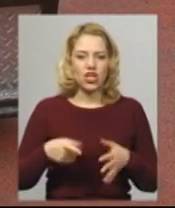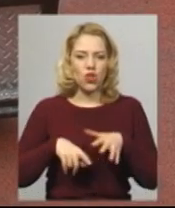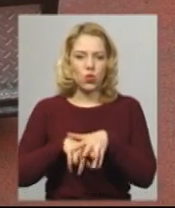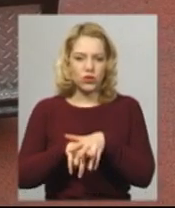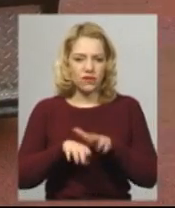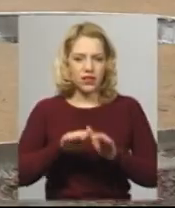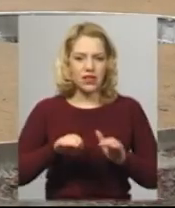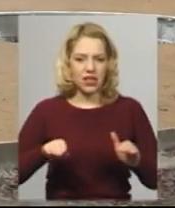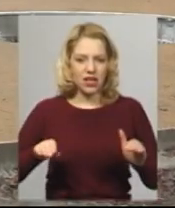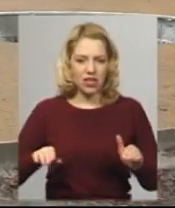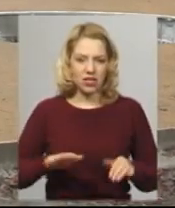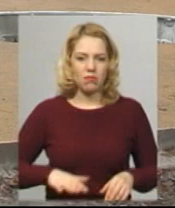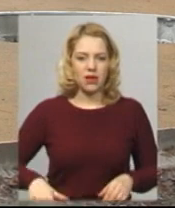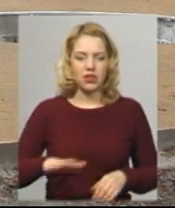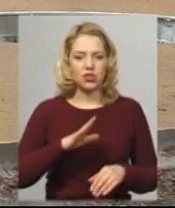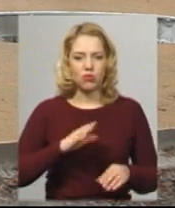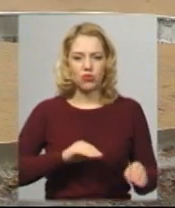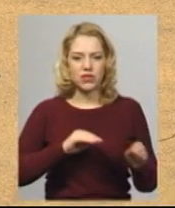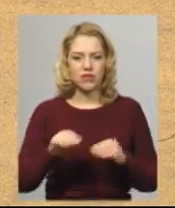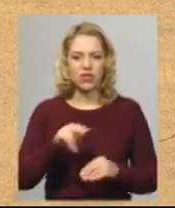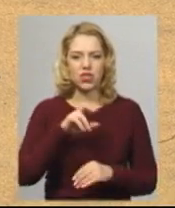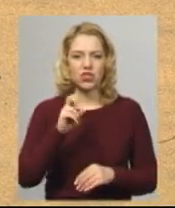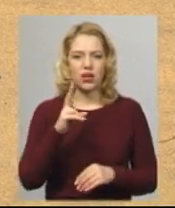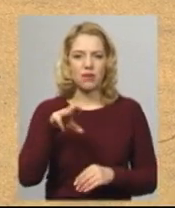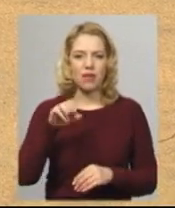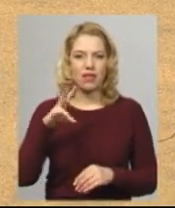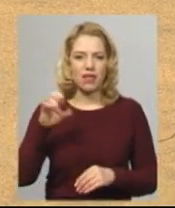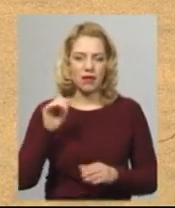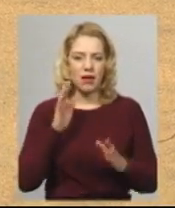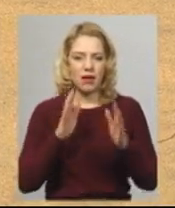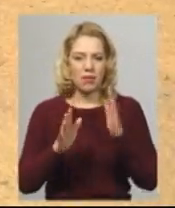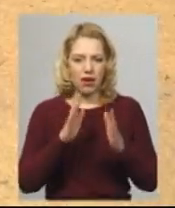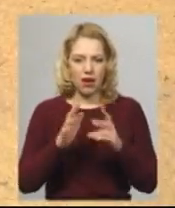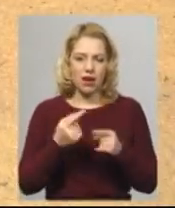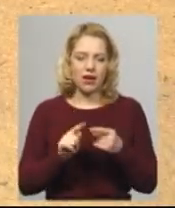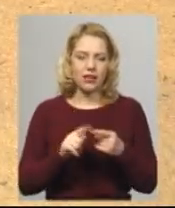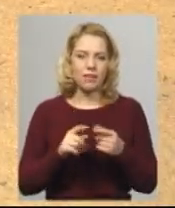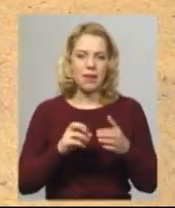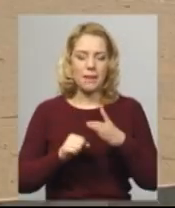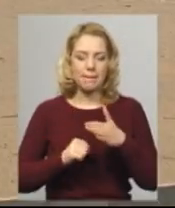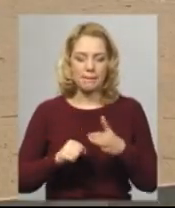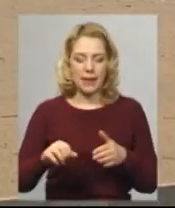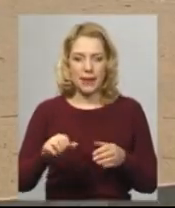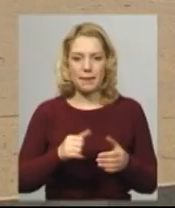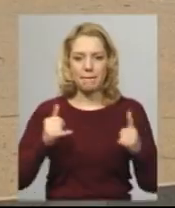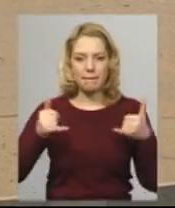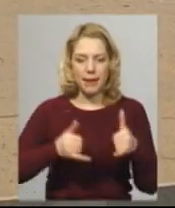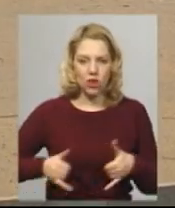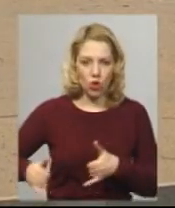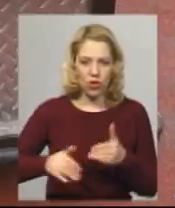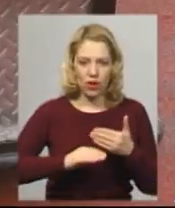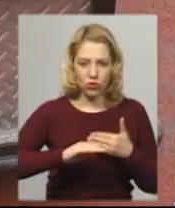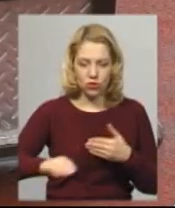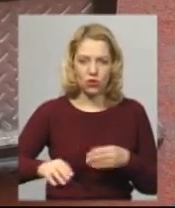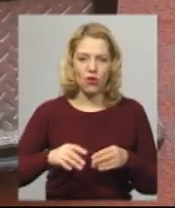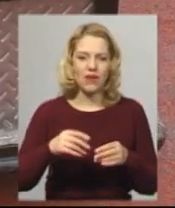минулого року у парку імені Чекмана. Його вартість – півтора мільйона гривень. Там штучне наливне покриття на бетонній основі, три монтовані батути, дитячі аттракціони,